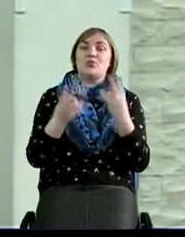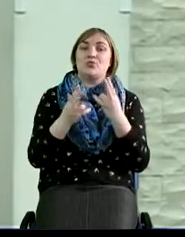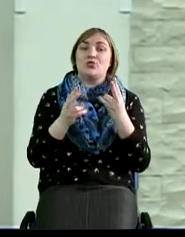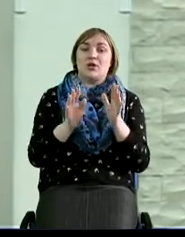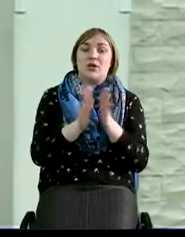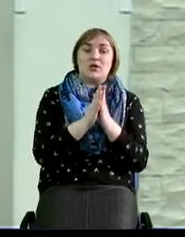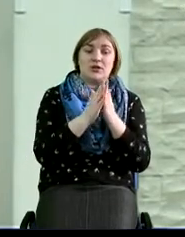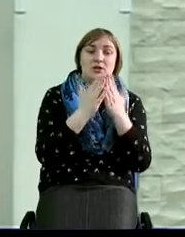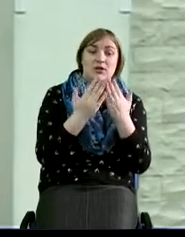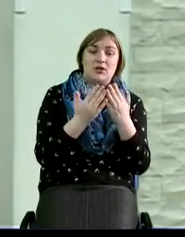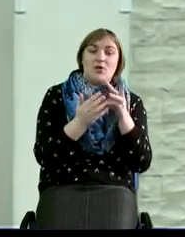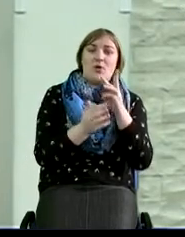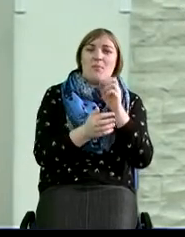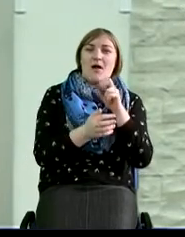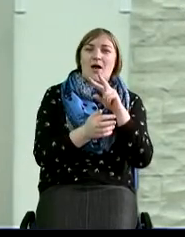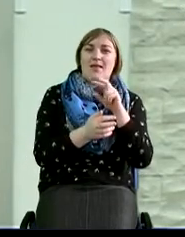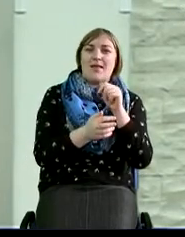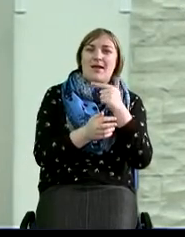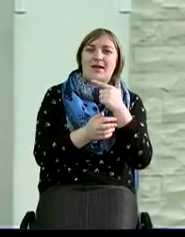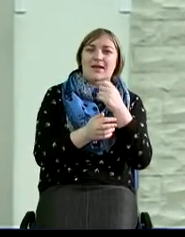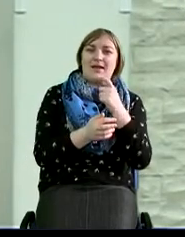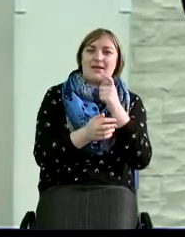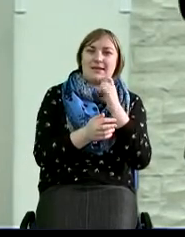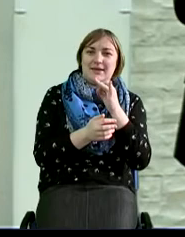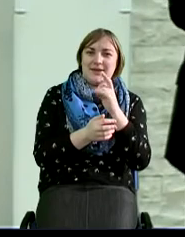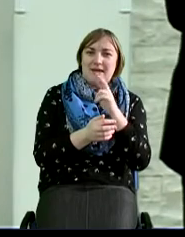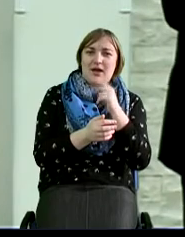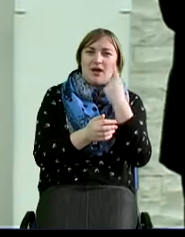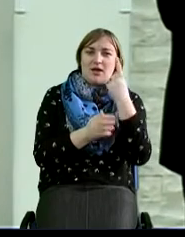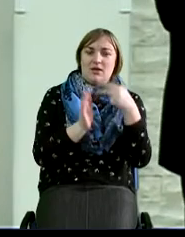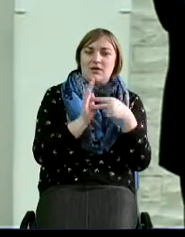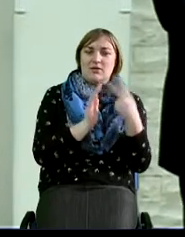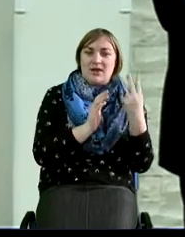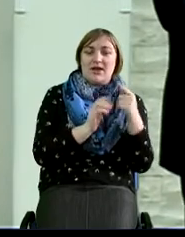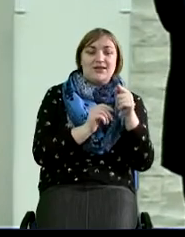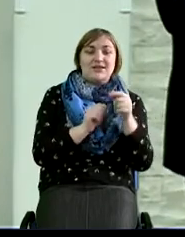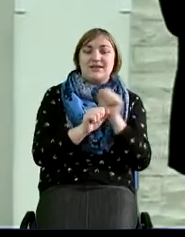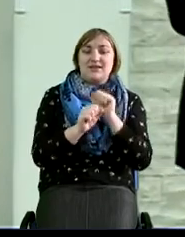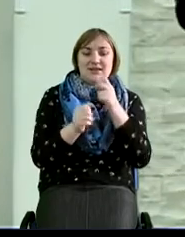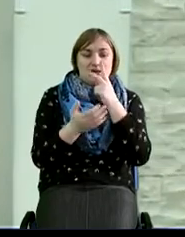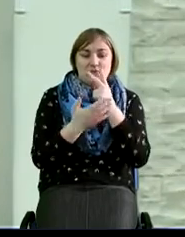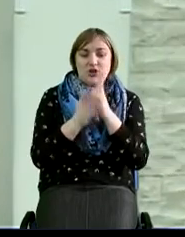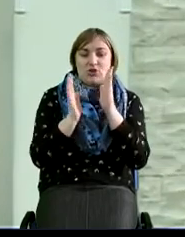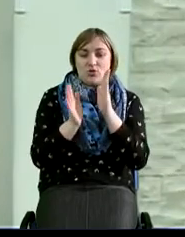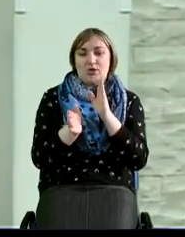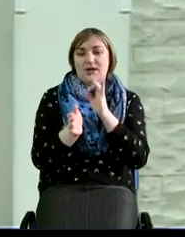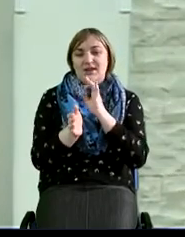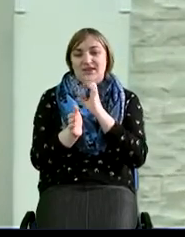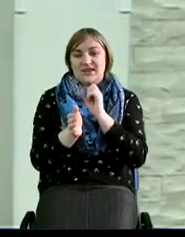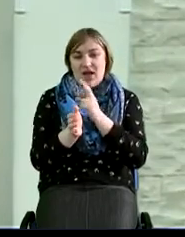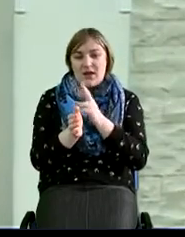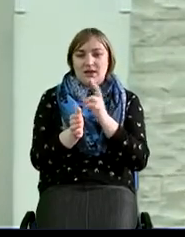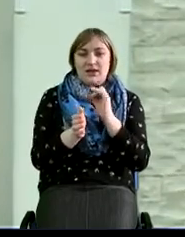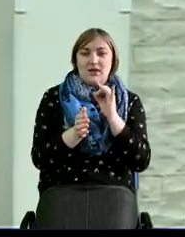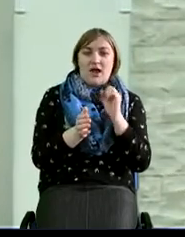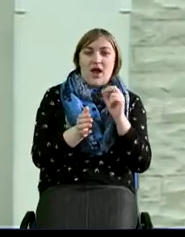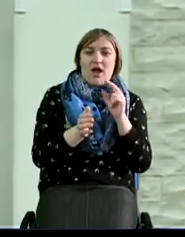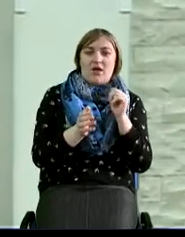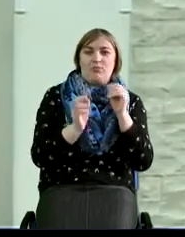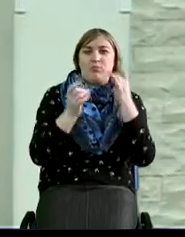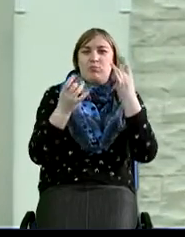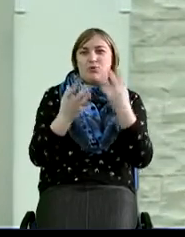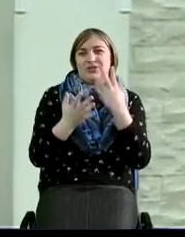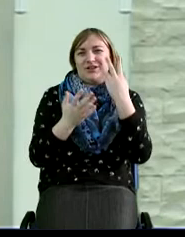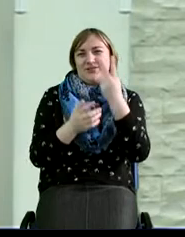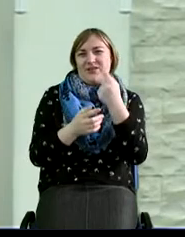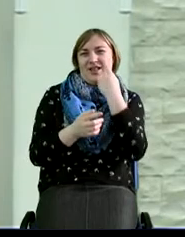книгу Малахии, 1 глава, 2 стих. Здесь нельзя смотреть на именно Исака и Иакова, как на отдельно просто взятых две личности,